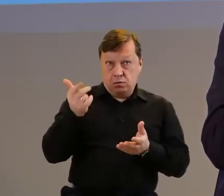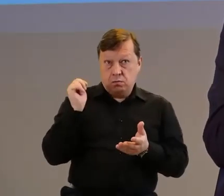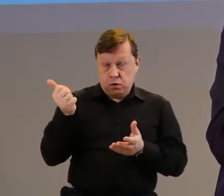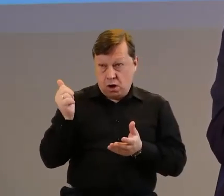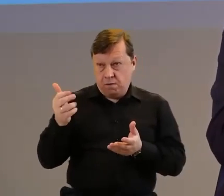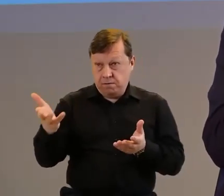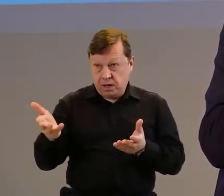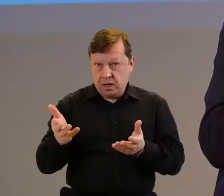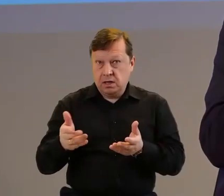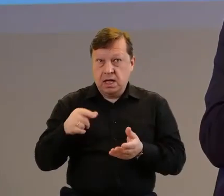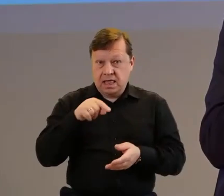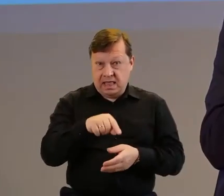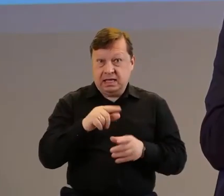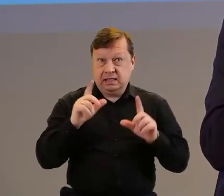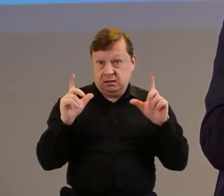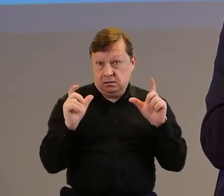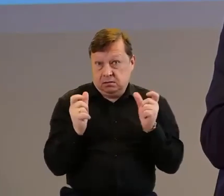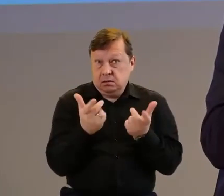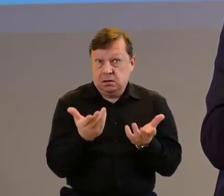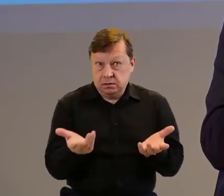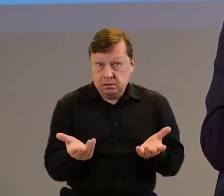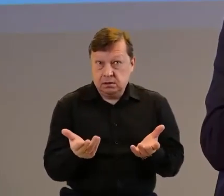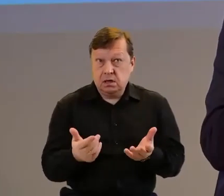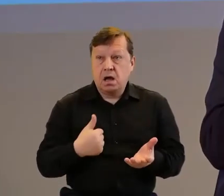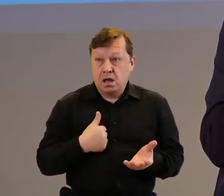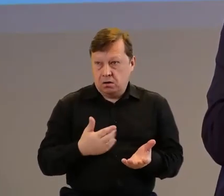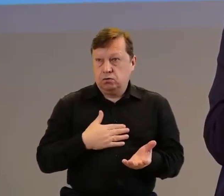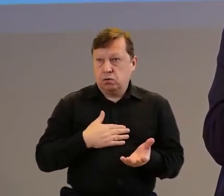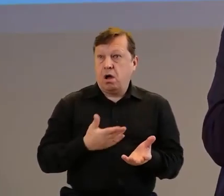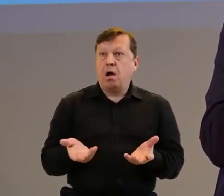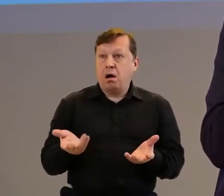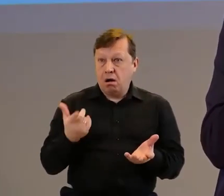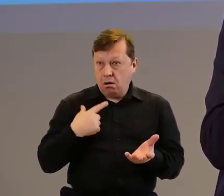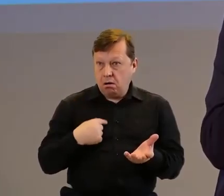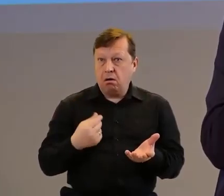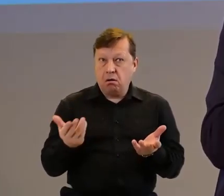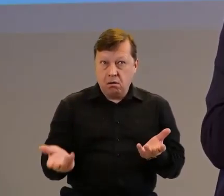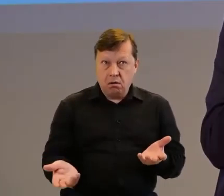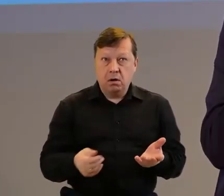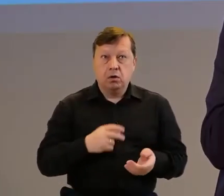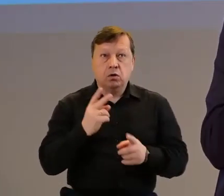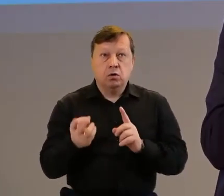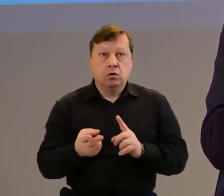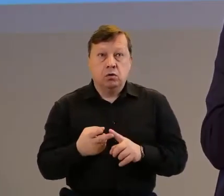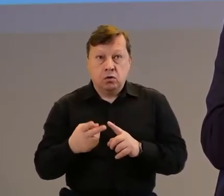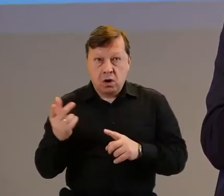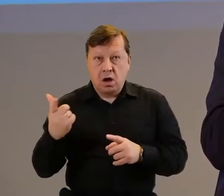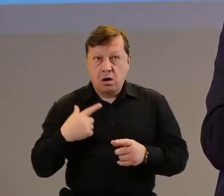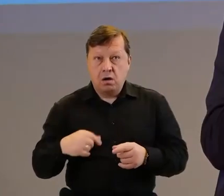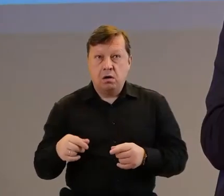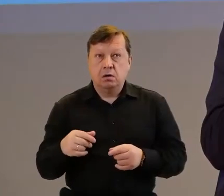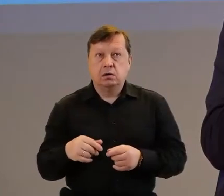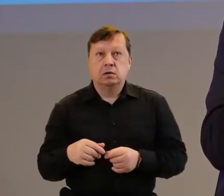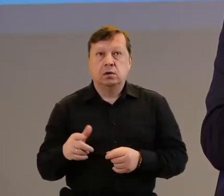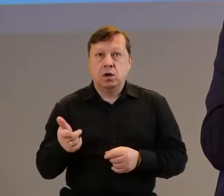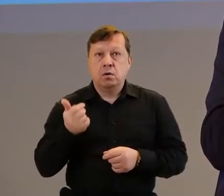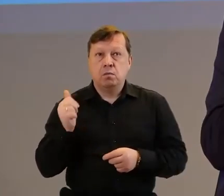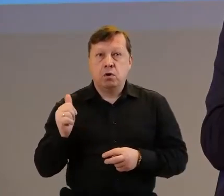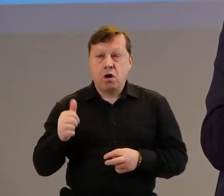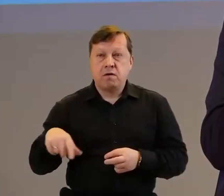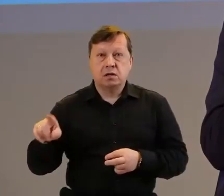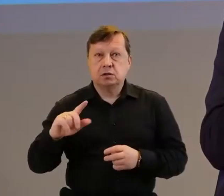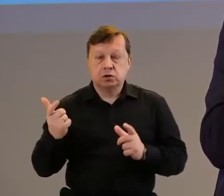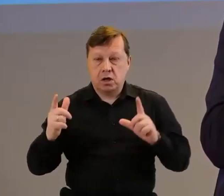wymiarze tego zdjęcia. W związku z tym myśmy odczuli to. Drugą osobą, która też dużo włączyła w wątek profesjonalnego